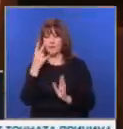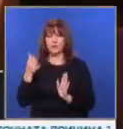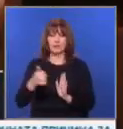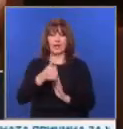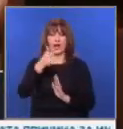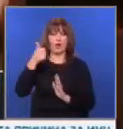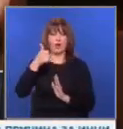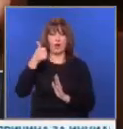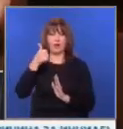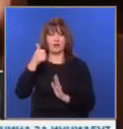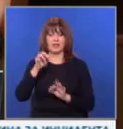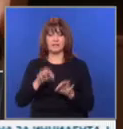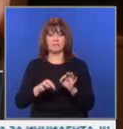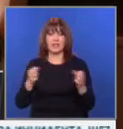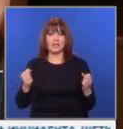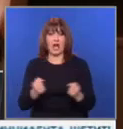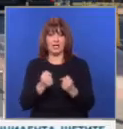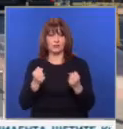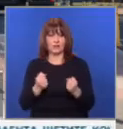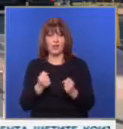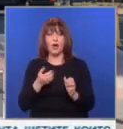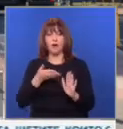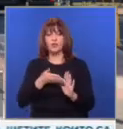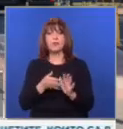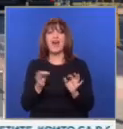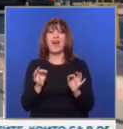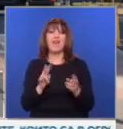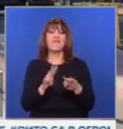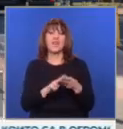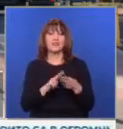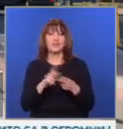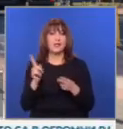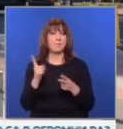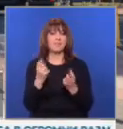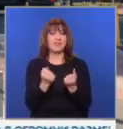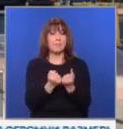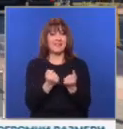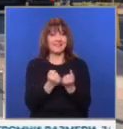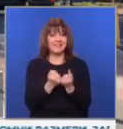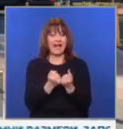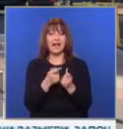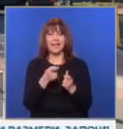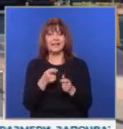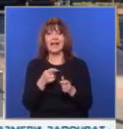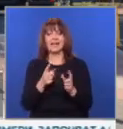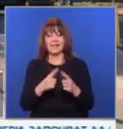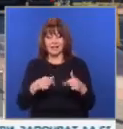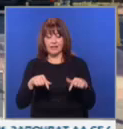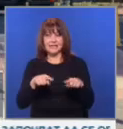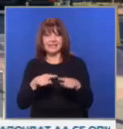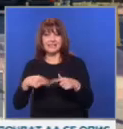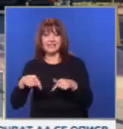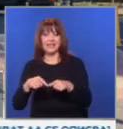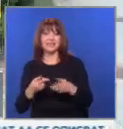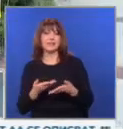избирателна активност в първия ден. Посетихме щата Вирджиния, едно от първите места в страната, където избирателните секции отвориха